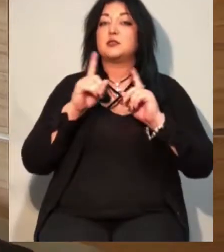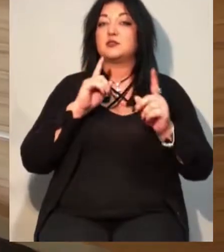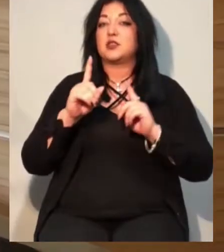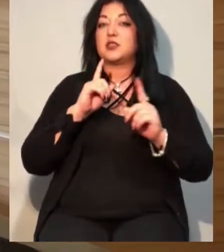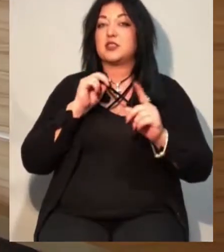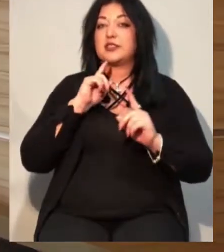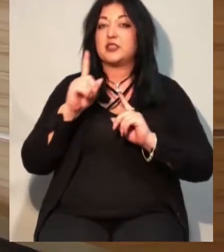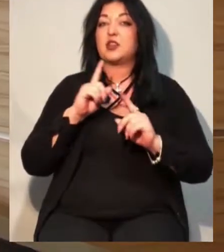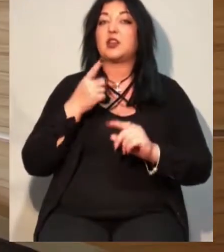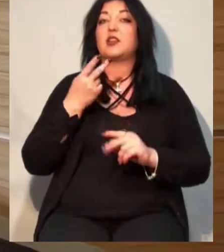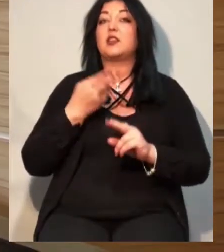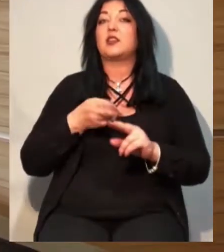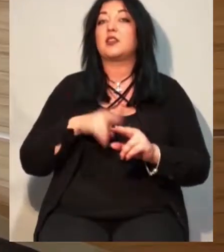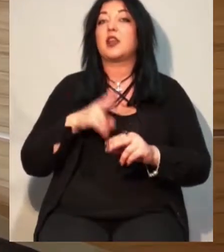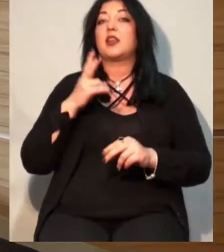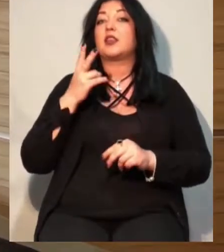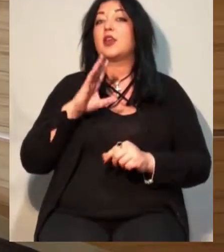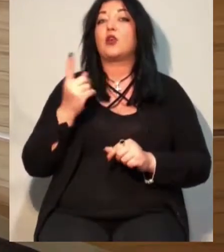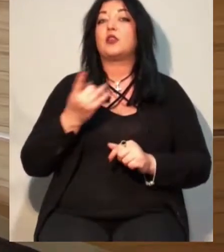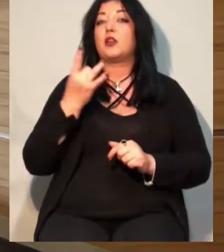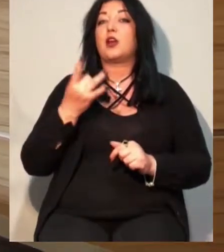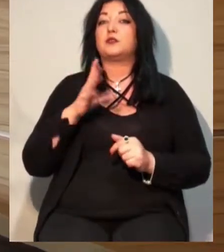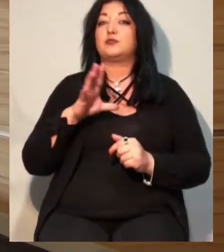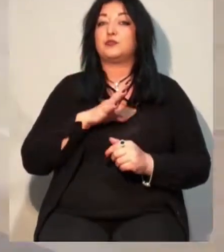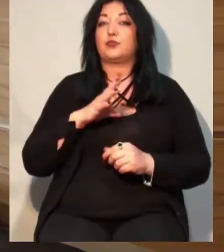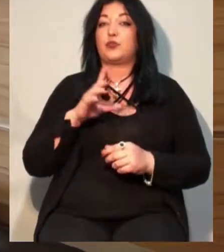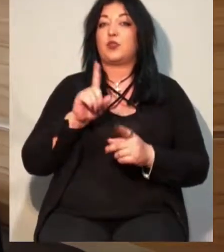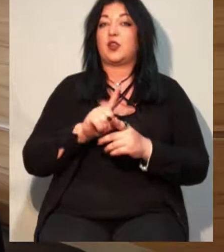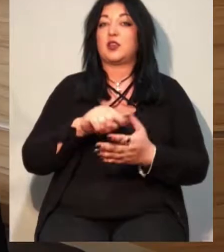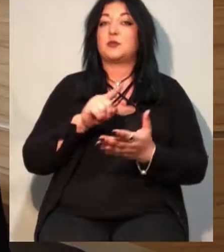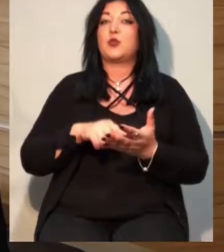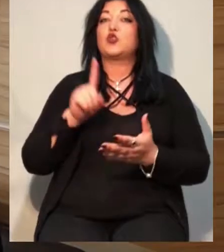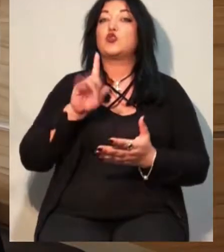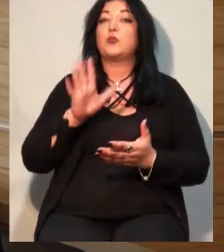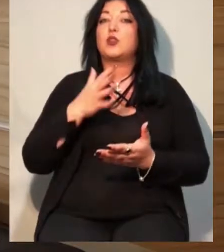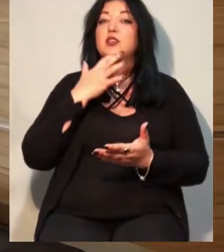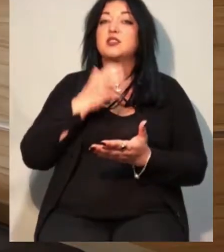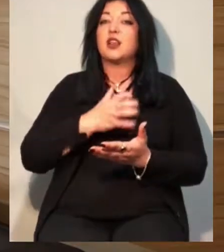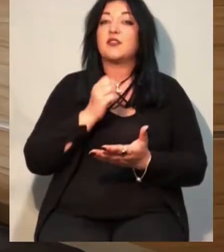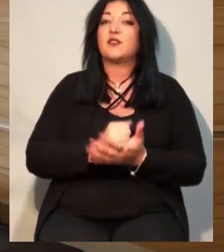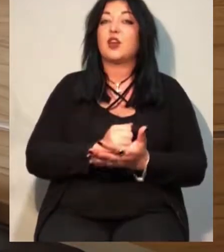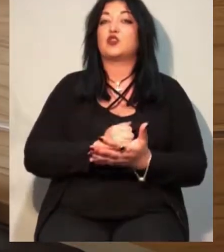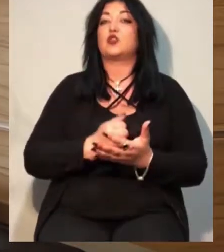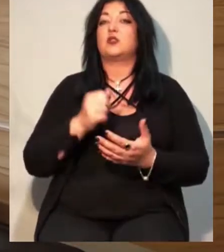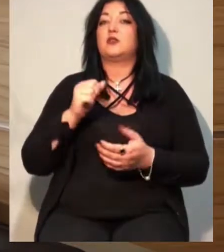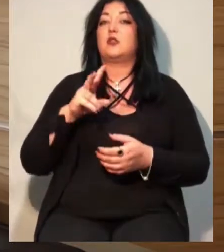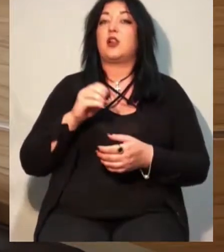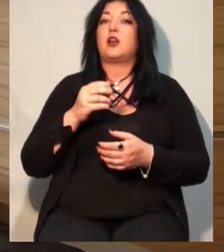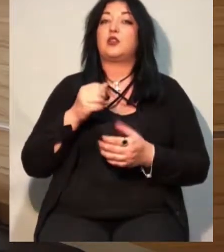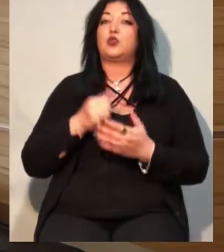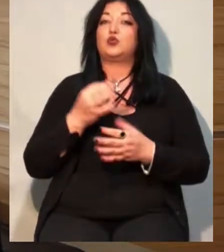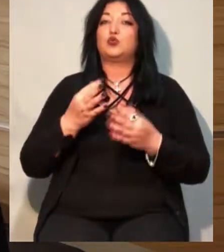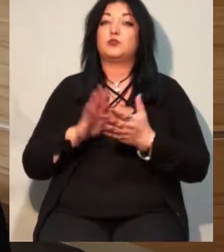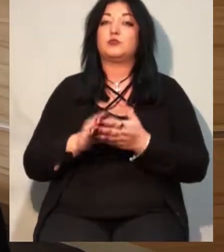Там, неодноразово досліджувалося питання, що буде затверджуватися. Однак, подаючи до суду проєкт, який взагалі